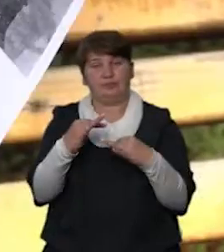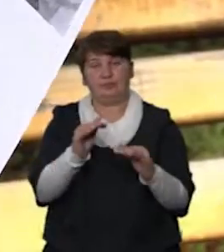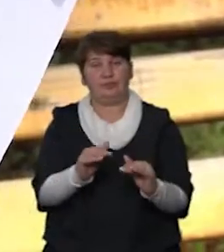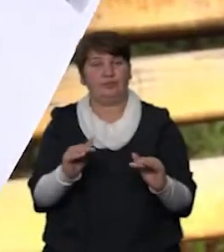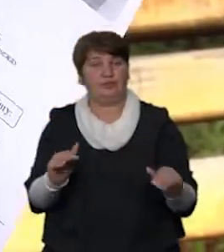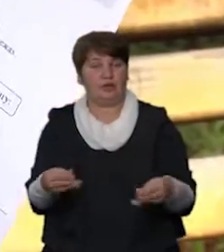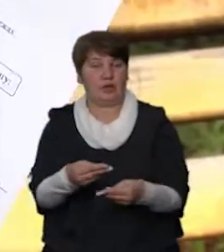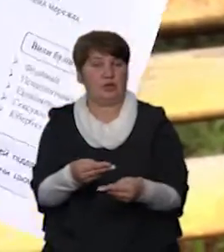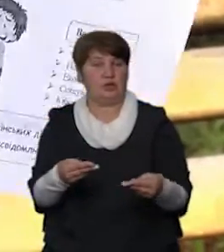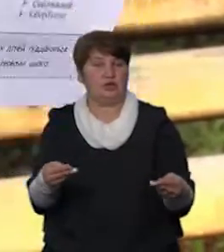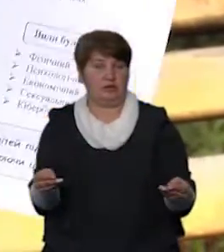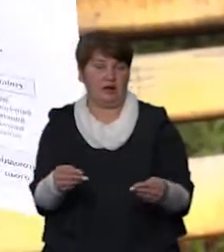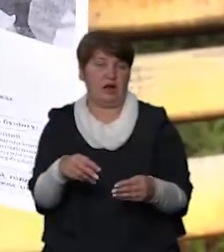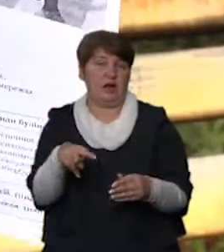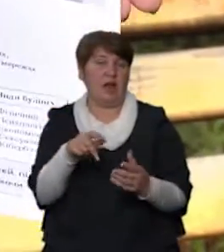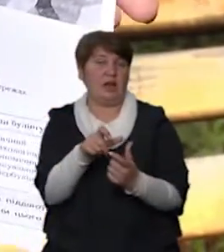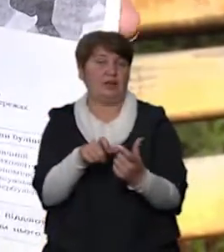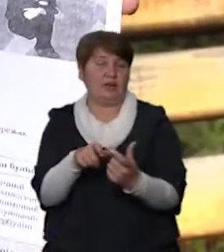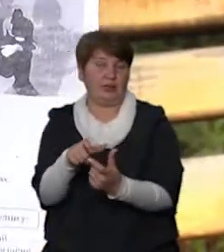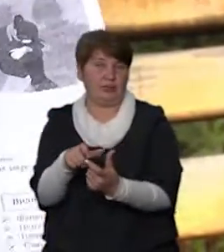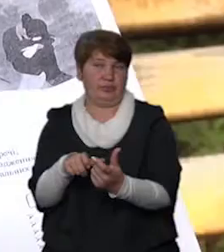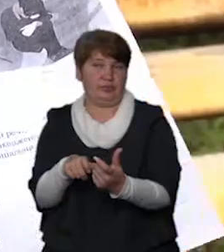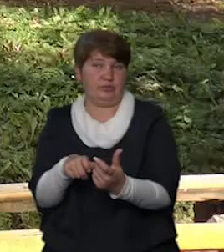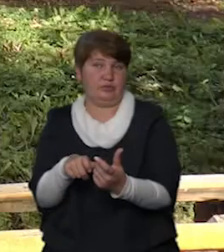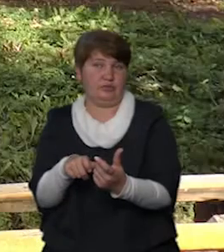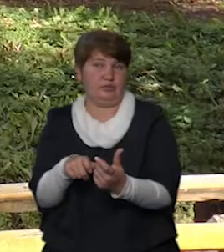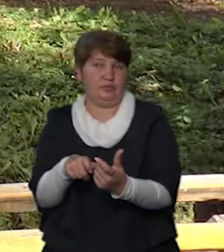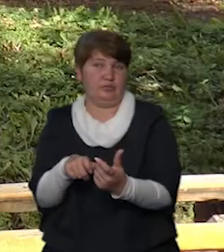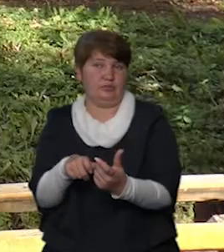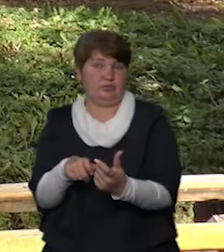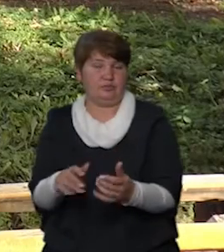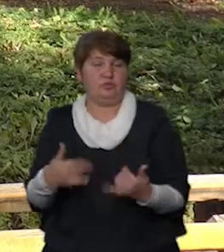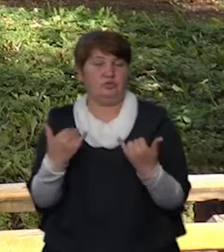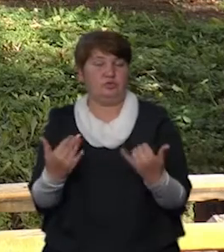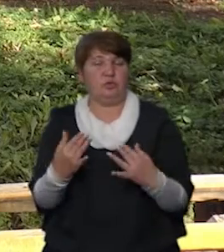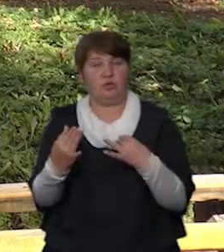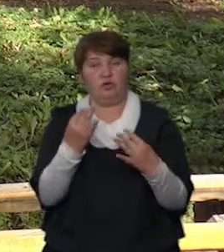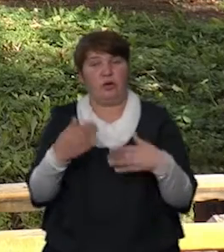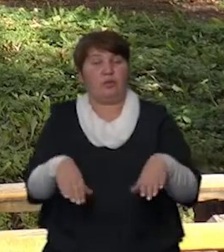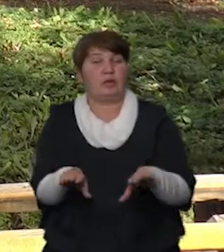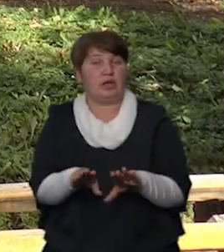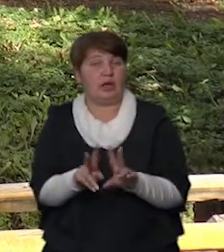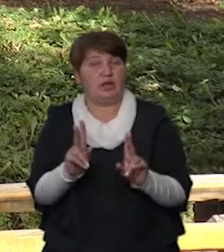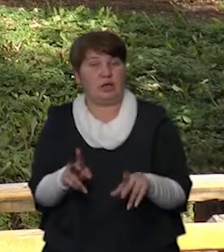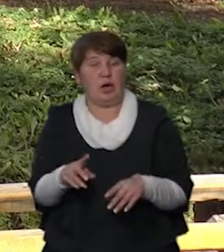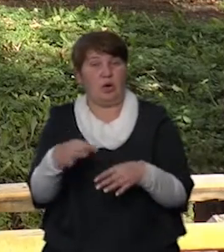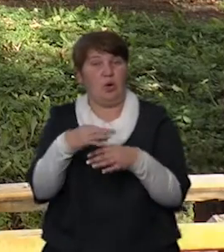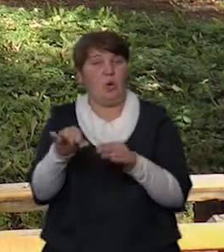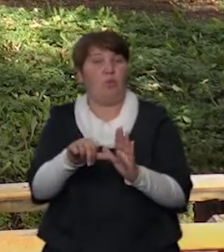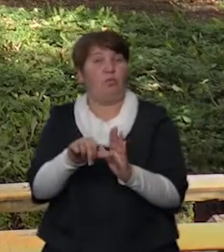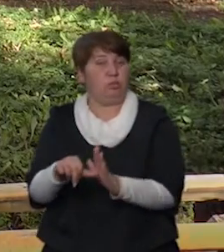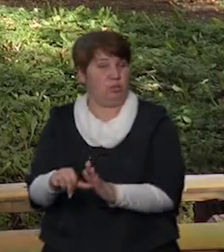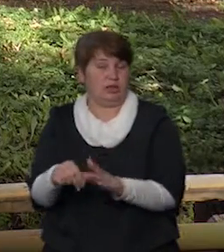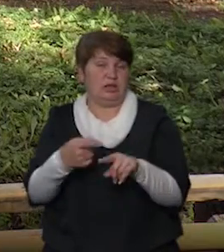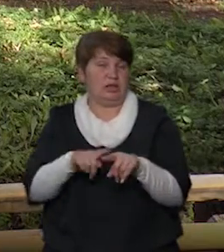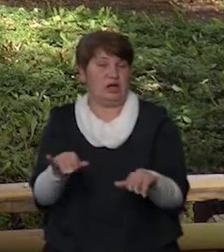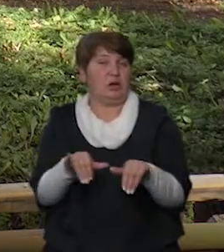роздавали тематичну літературу. Є її, яка відповідальність наступає. Сьогодні ми говоримо про таке явище, як булінг, адже воно дуже поширене і